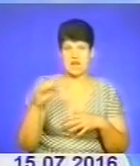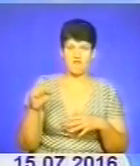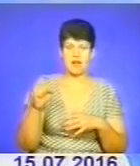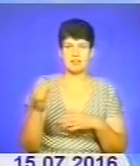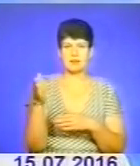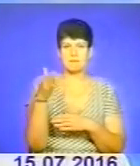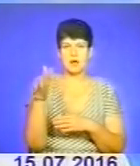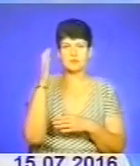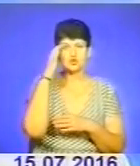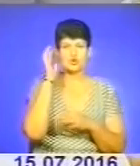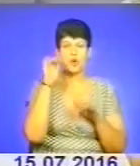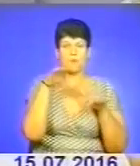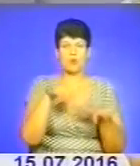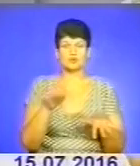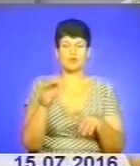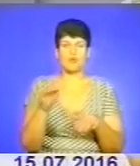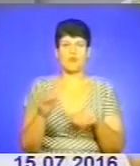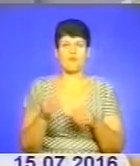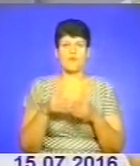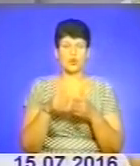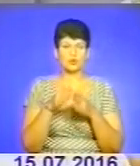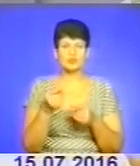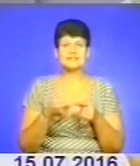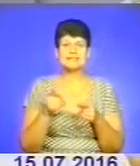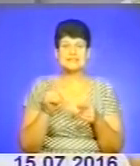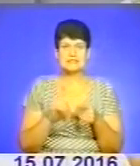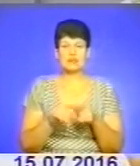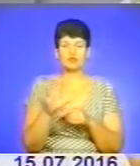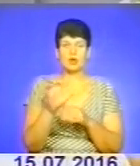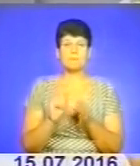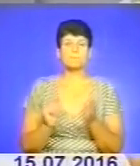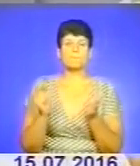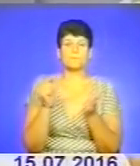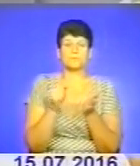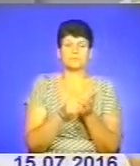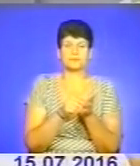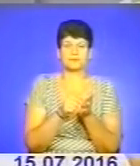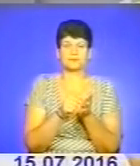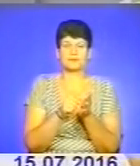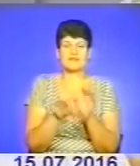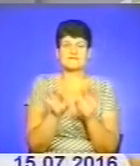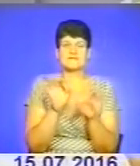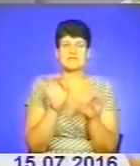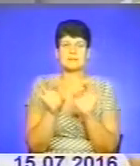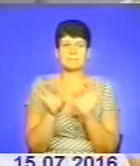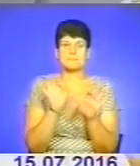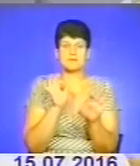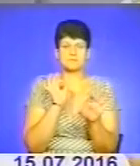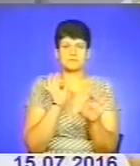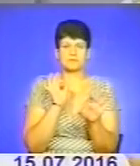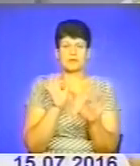Чорноморського флоту. Ці фотографії потрапляють на такий своєрідний відбір. Відбір проводиться